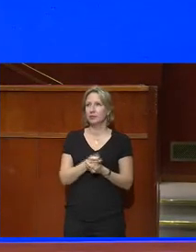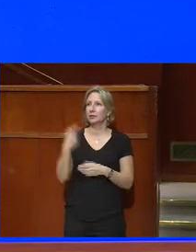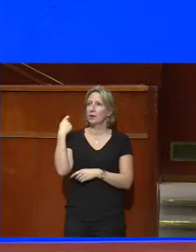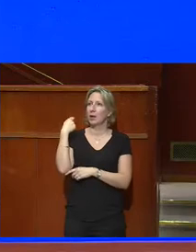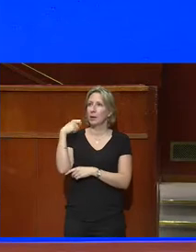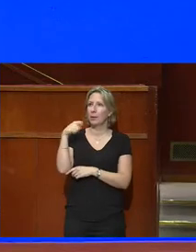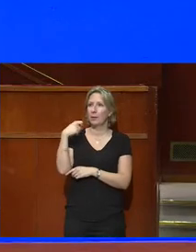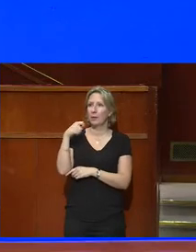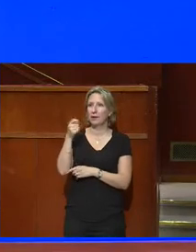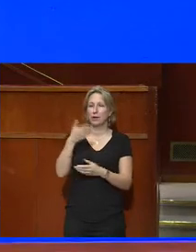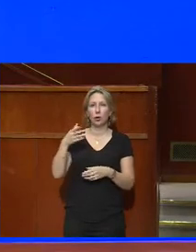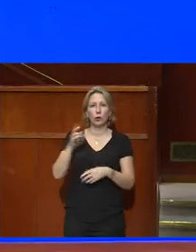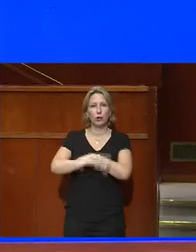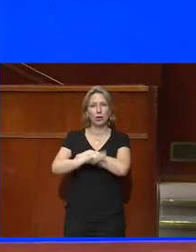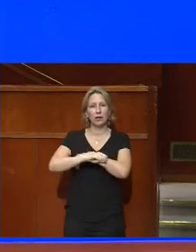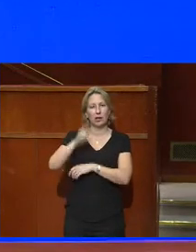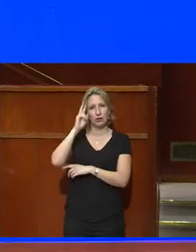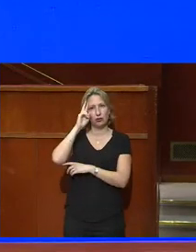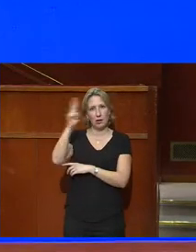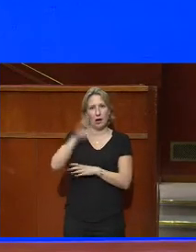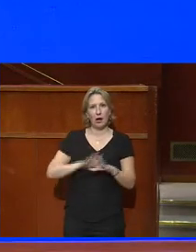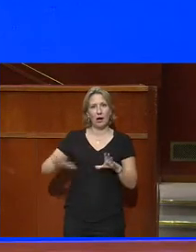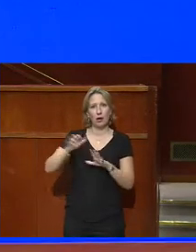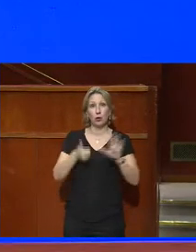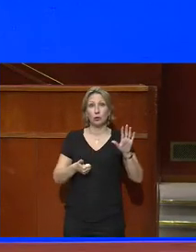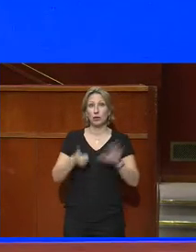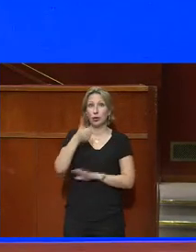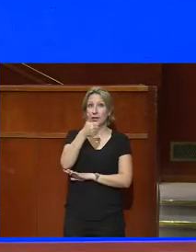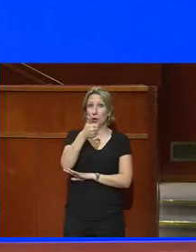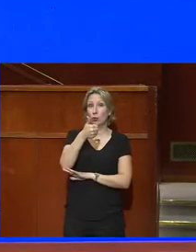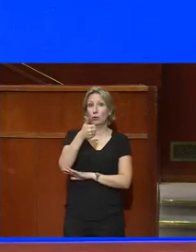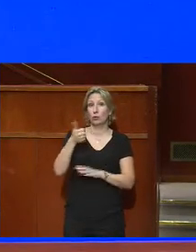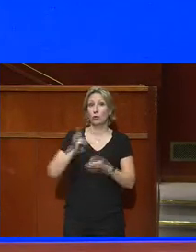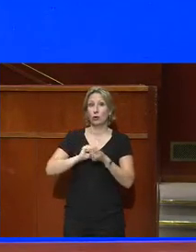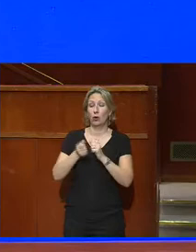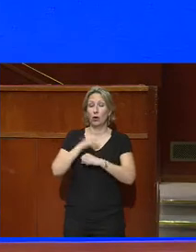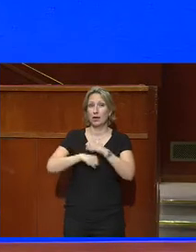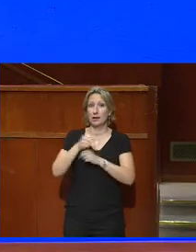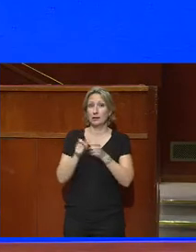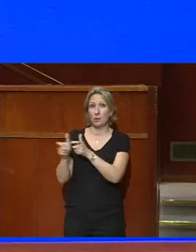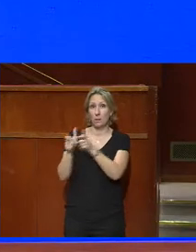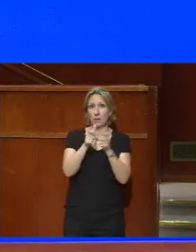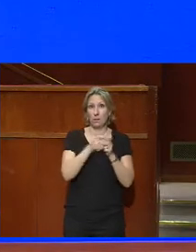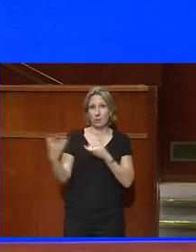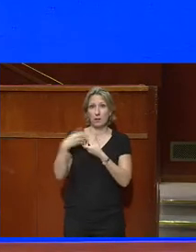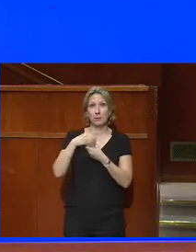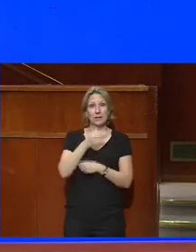présidents et secrétaires généraux des 61 organisations représentées au CESE, chers amis,